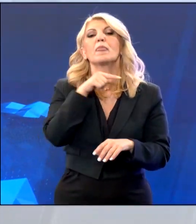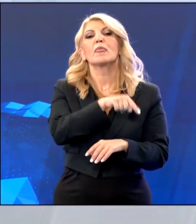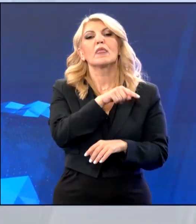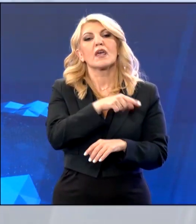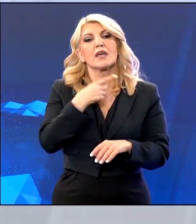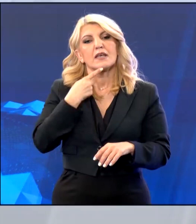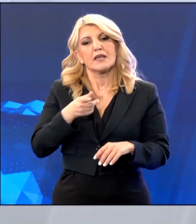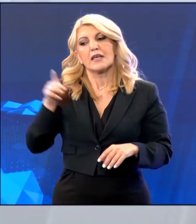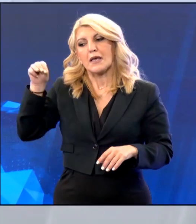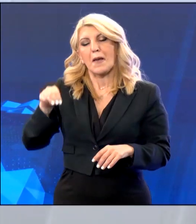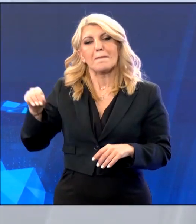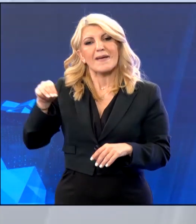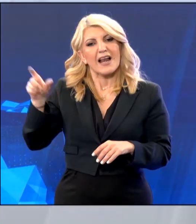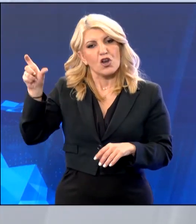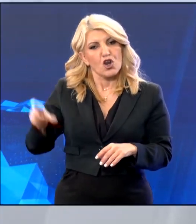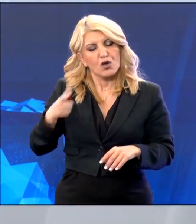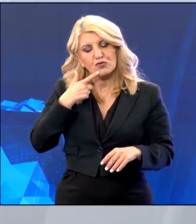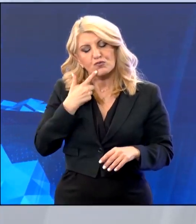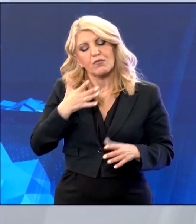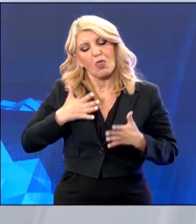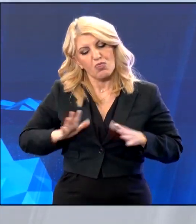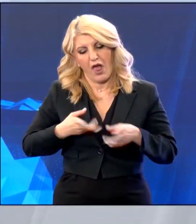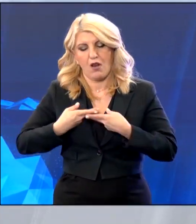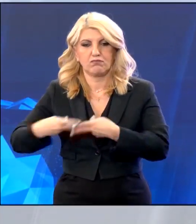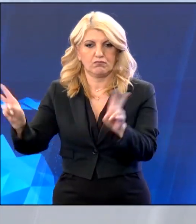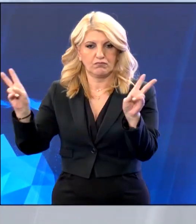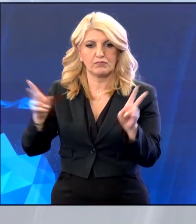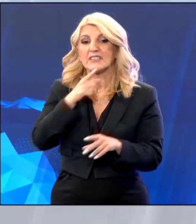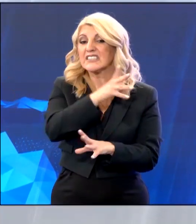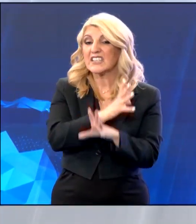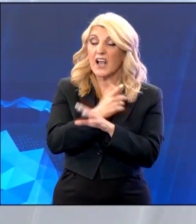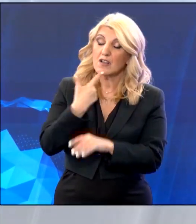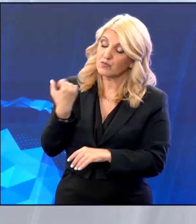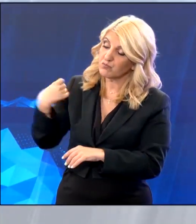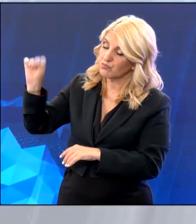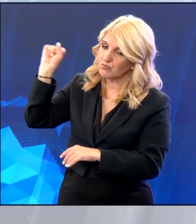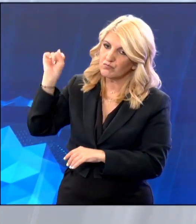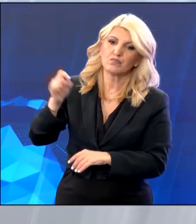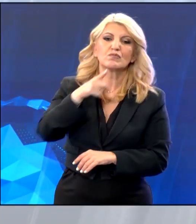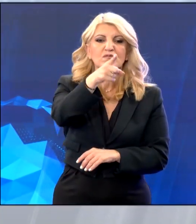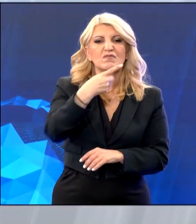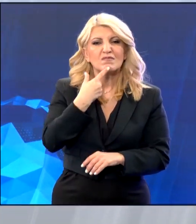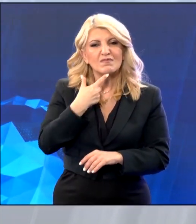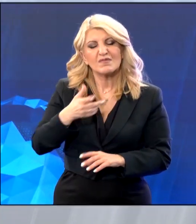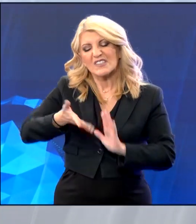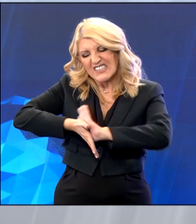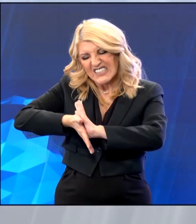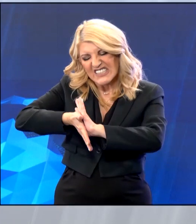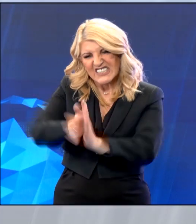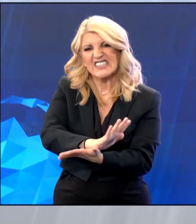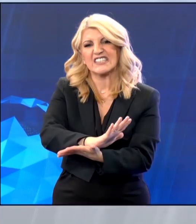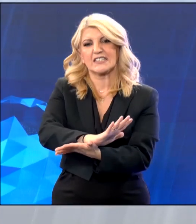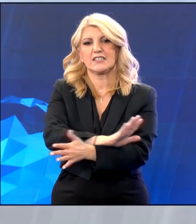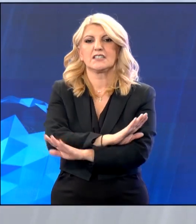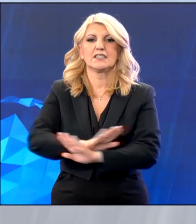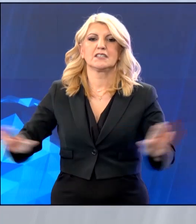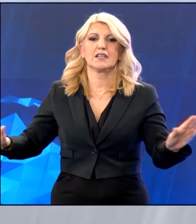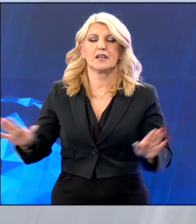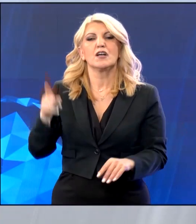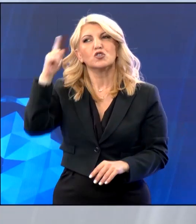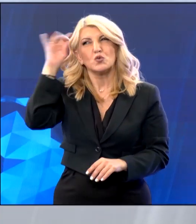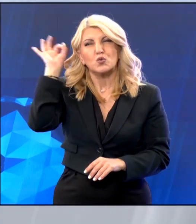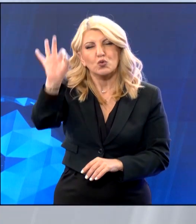απόλυση του Νίκου Μιχαλογιάκου παρά την αντίθετη εισαγγελική πρόταση. Να τους τελειώσουμε νέα για πάντα. Αυτός είναι ο σκοπός μας. Ο